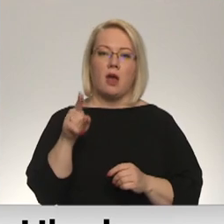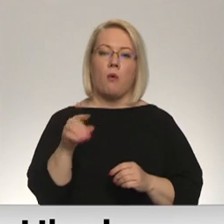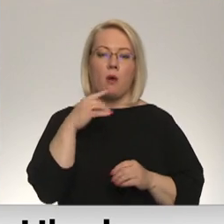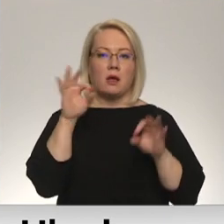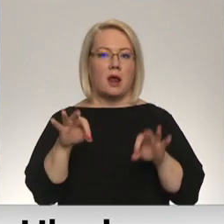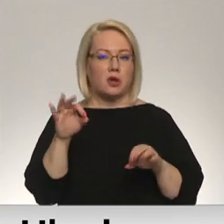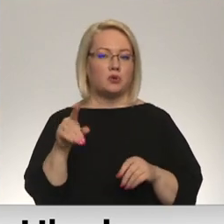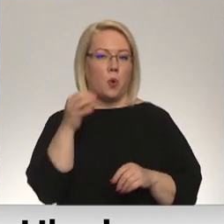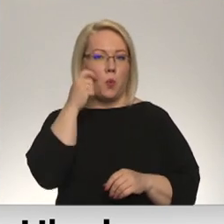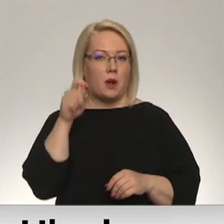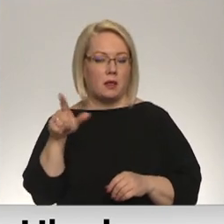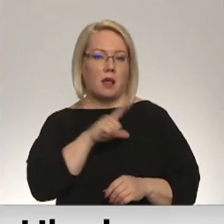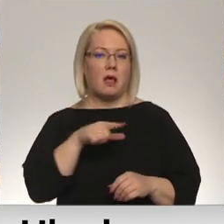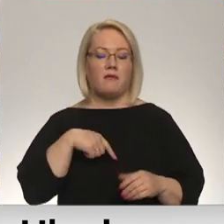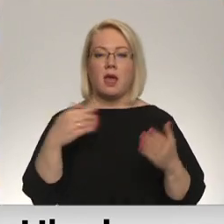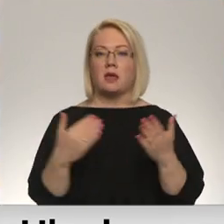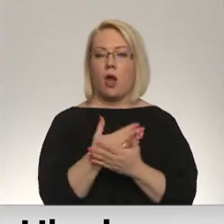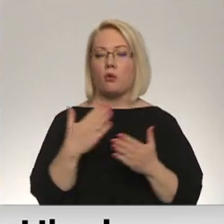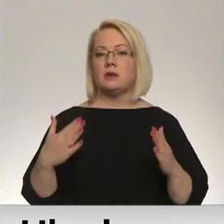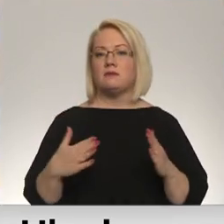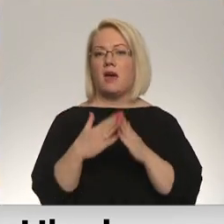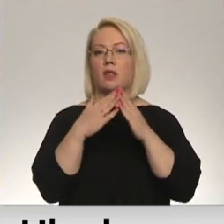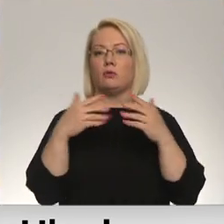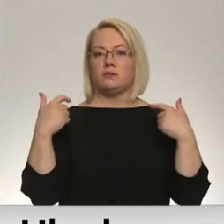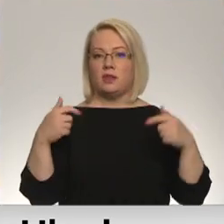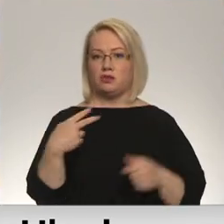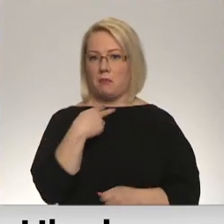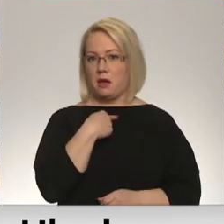Latvijā ir vairāki jauni svētku svinēšanas pārsteigumi.